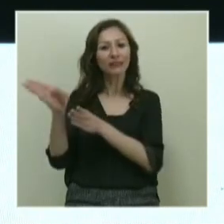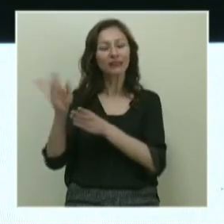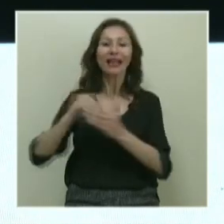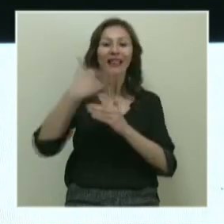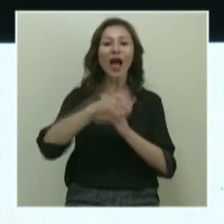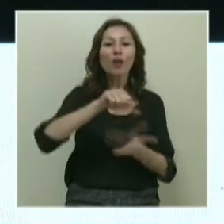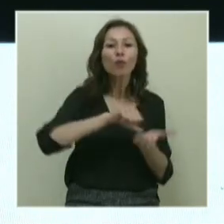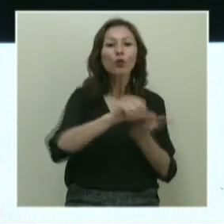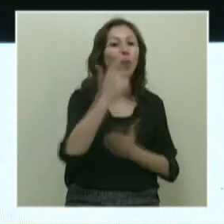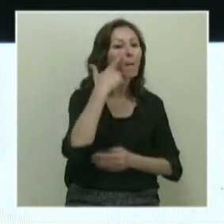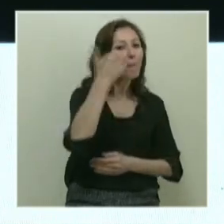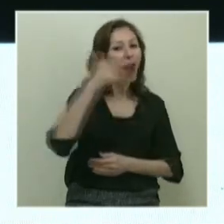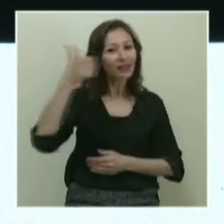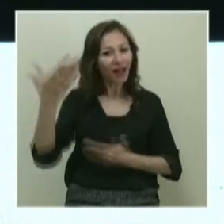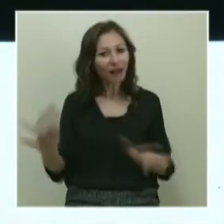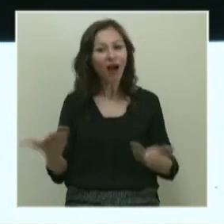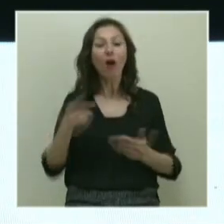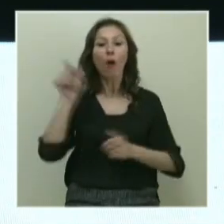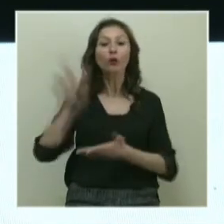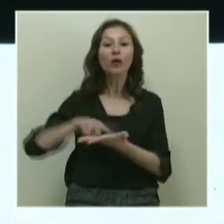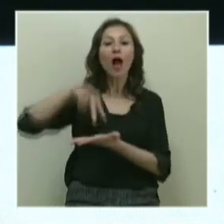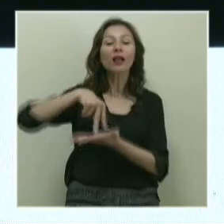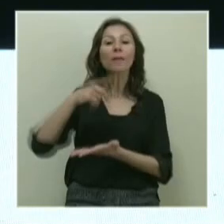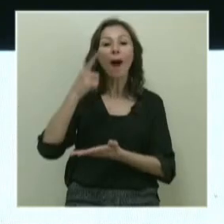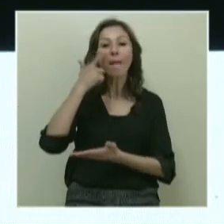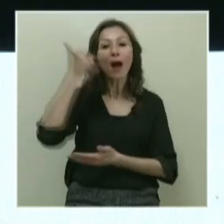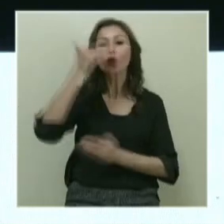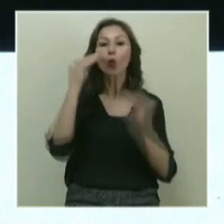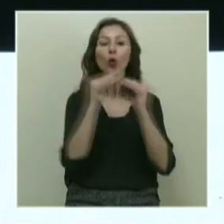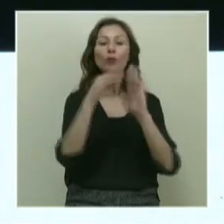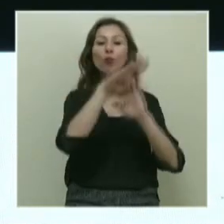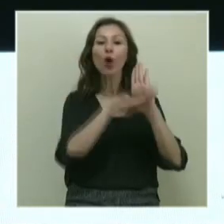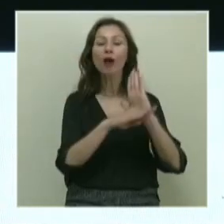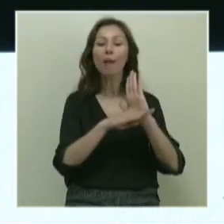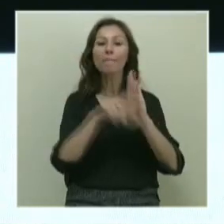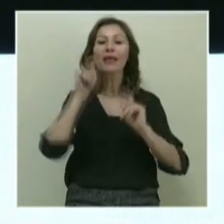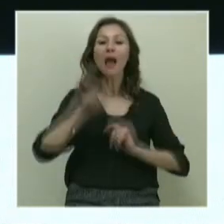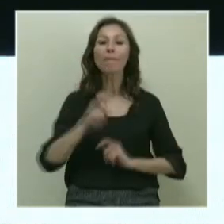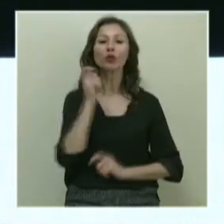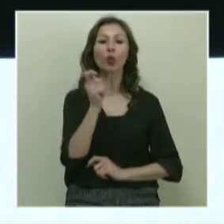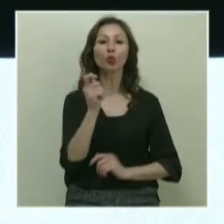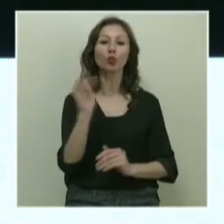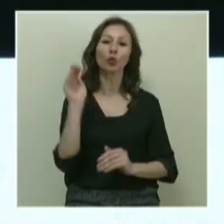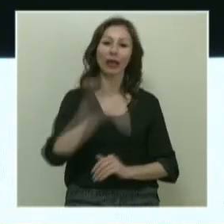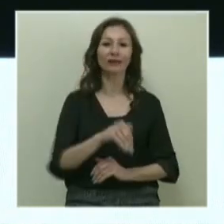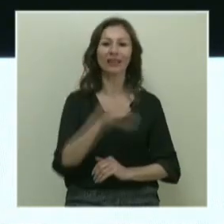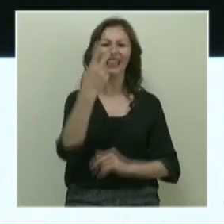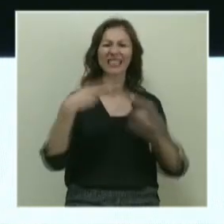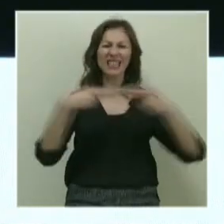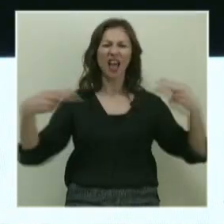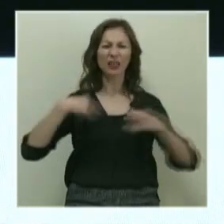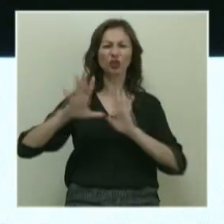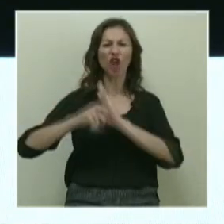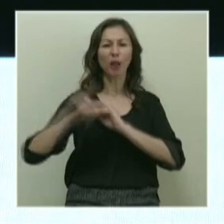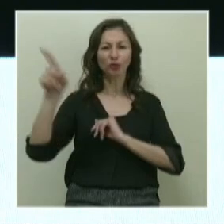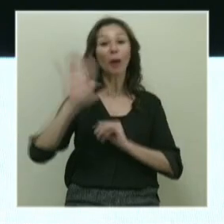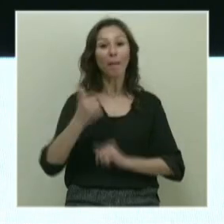bütün bakanlıklara da onun Kalkınma Bakanlığı'na uyumlu program yapma zorunluluğu getirin. İki slide'ımı çalmış